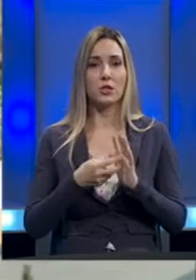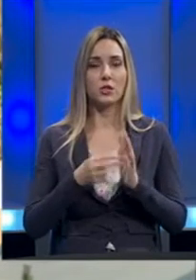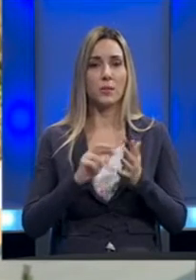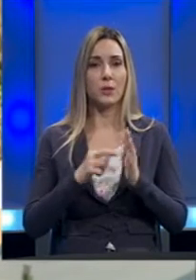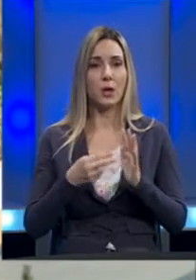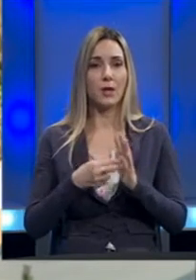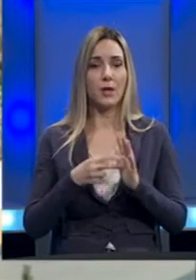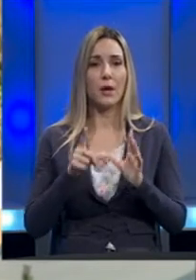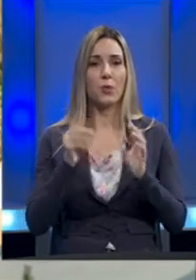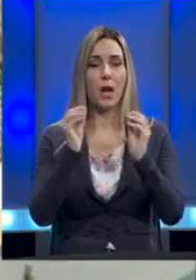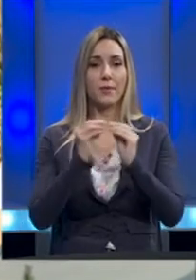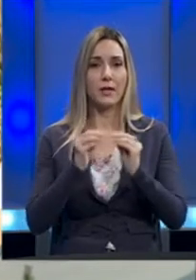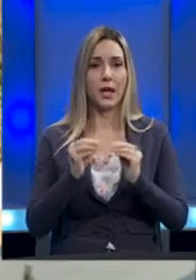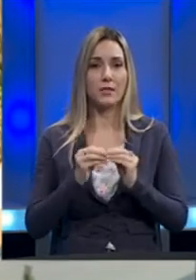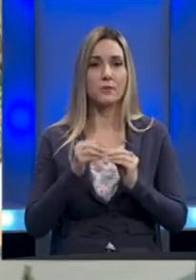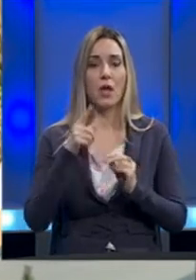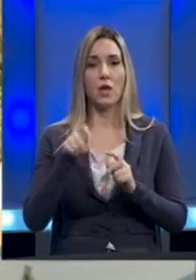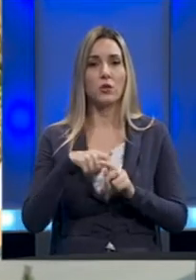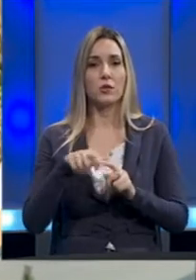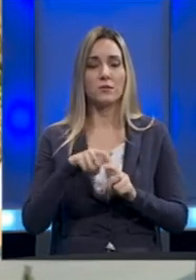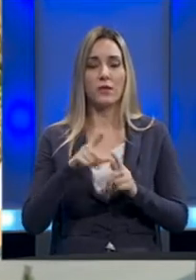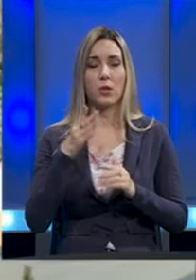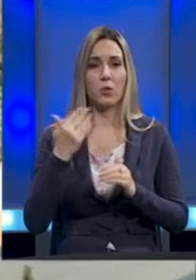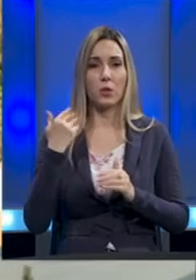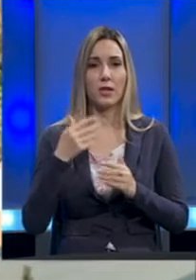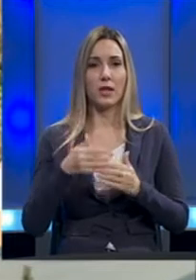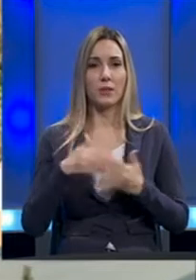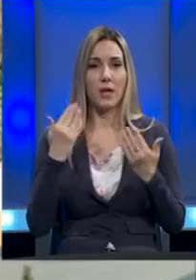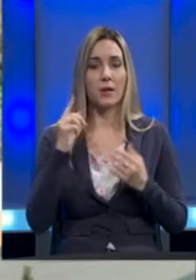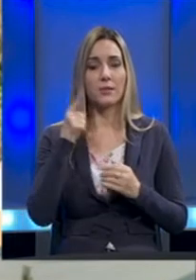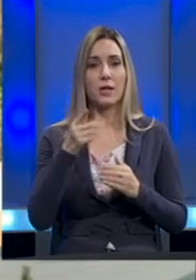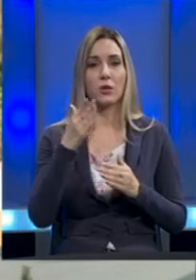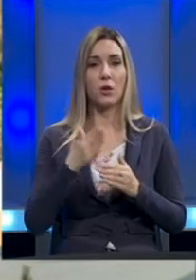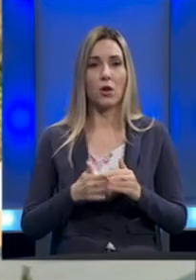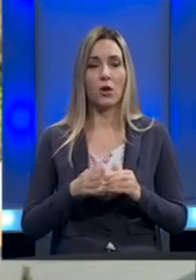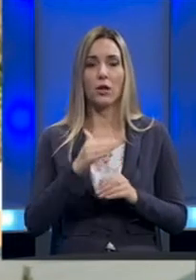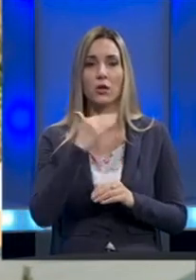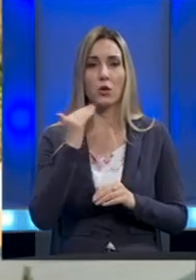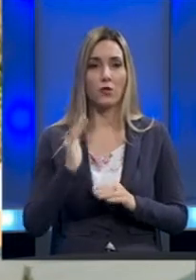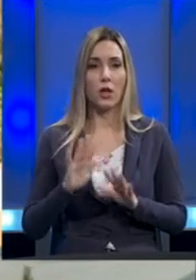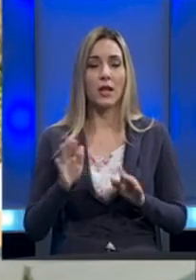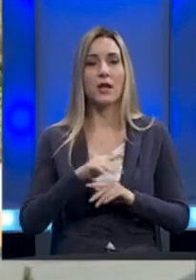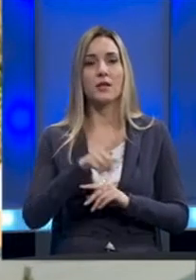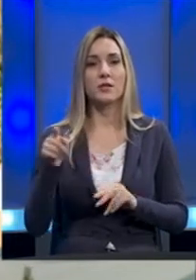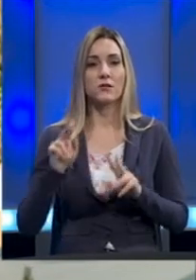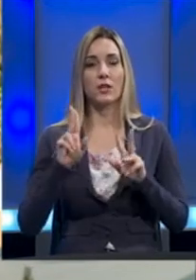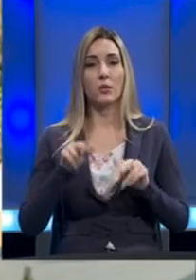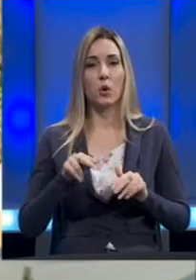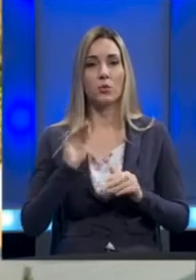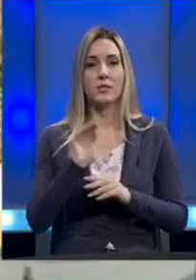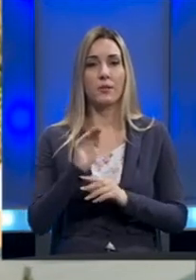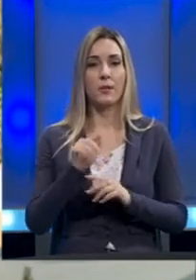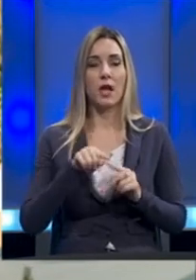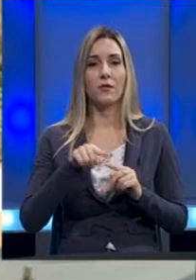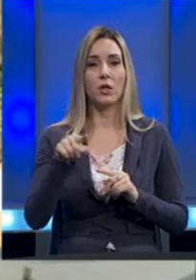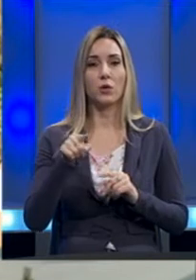aplikacijama, ali to je otklonjeno u proteklim dana i mislimo da je taj rok sasvim dovoljan, da svi oni mogu da se prijavi